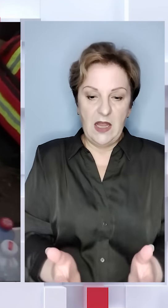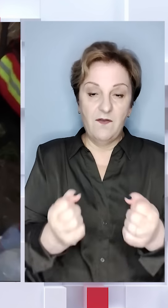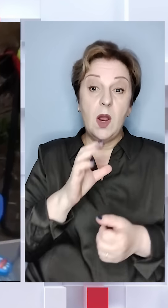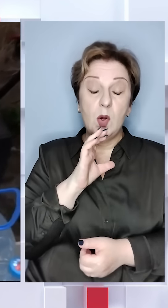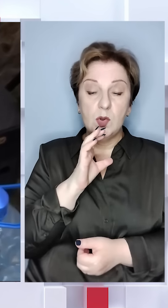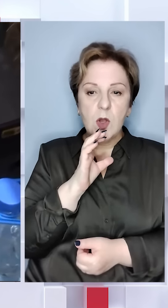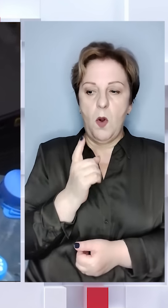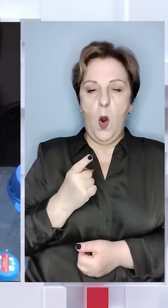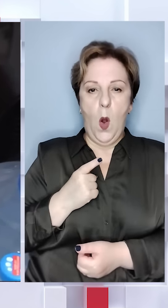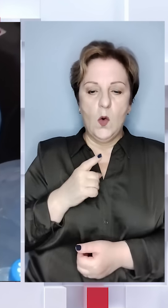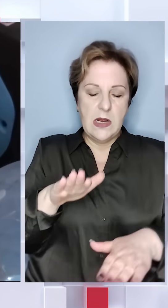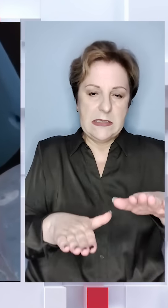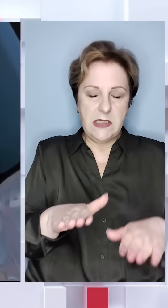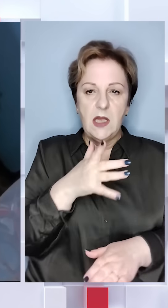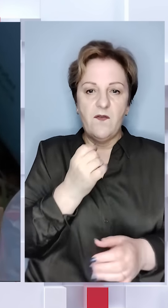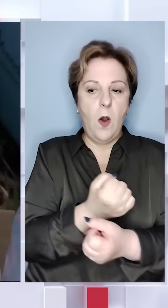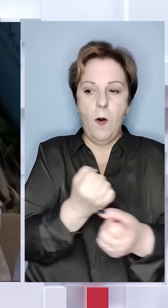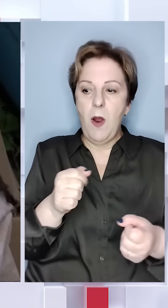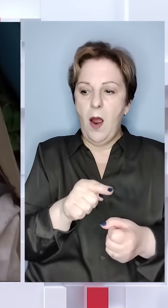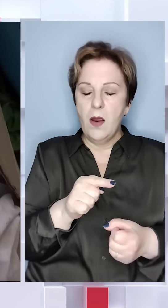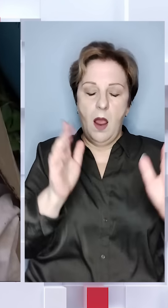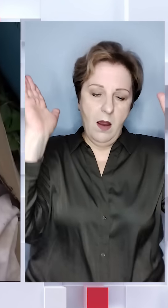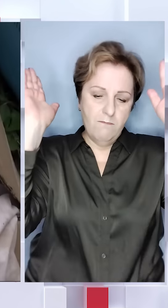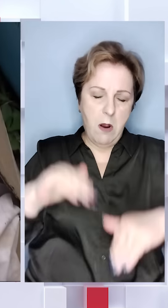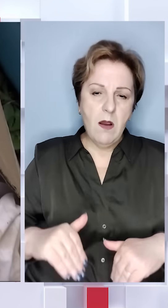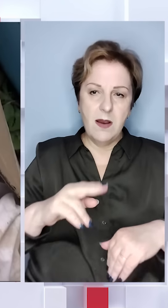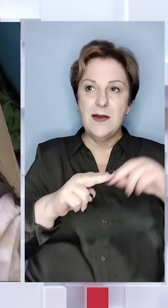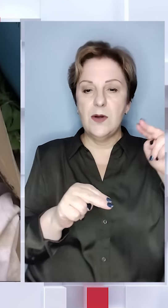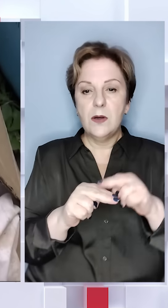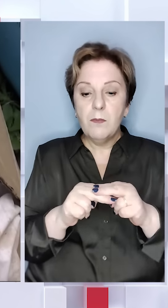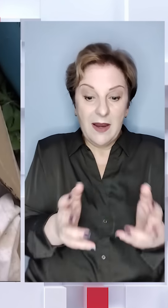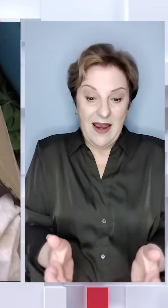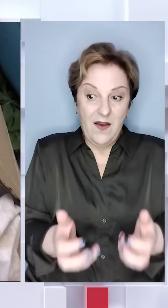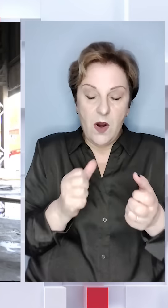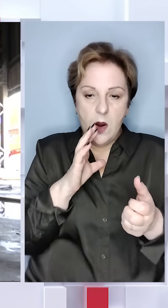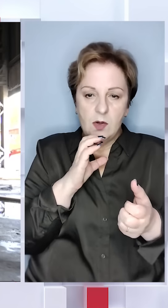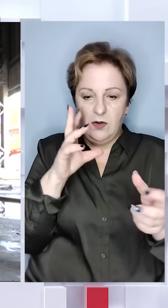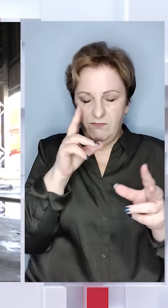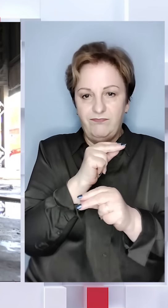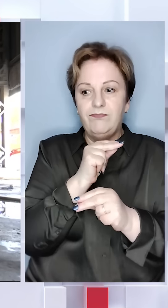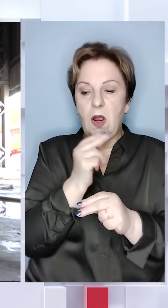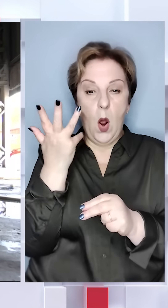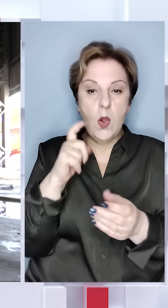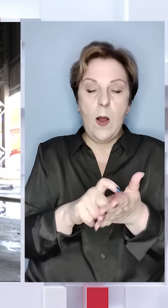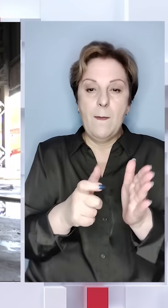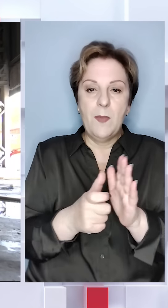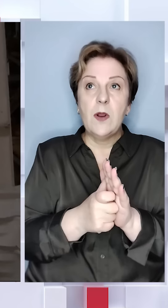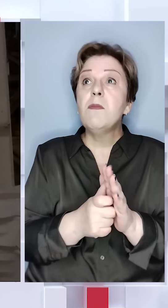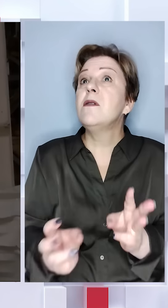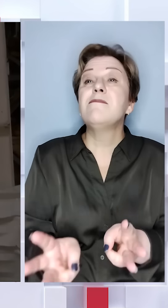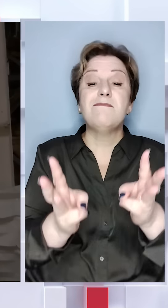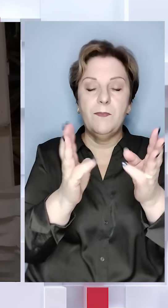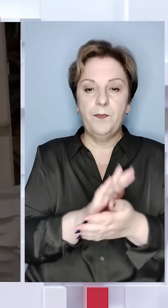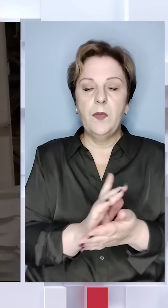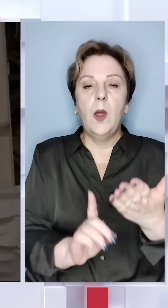рятували собаку, який охороняв склади. Під час вибуху його привалило конструкціями. Витягти тварину вдалося після того, як приміщення охопив